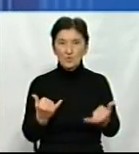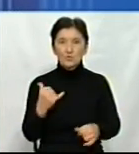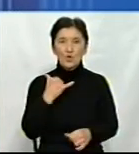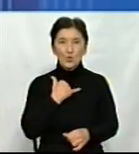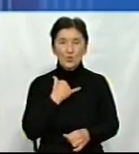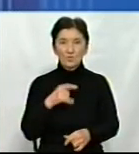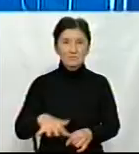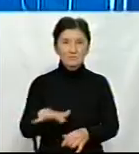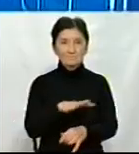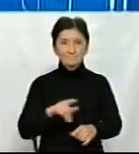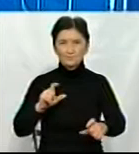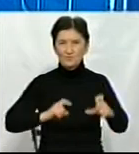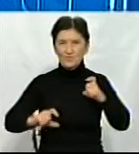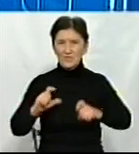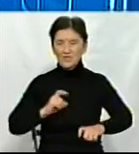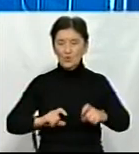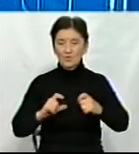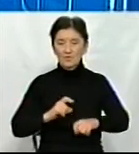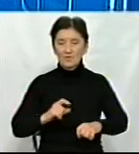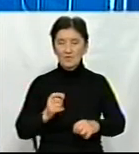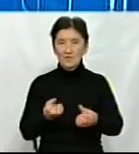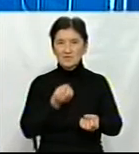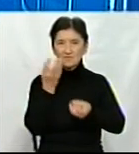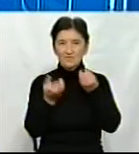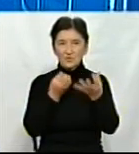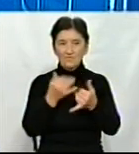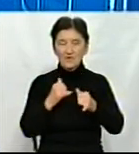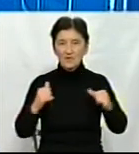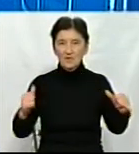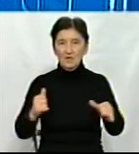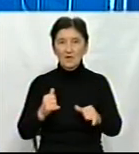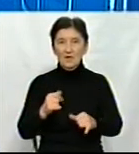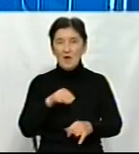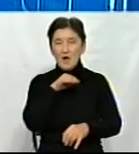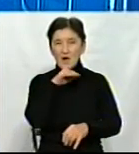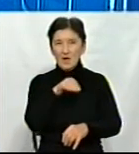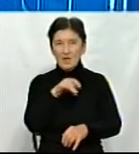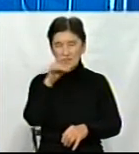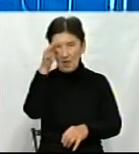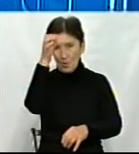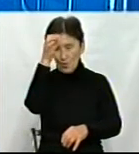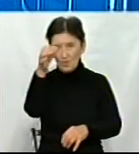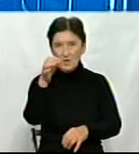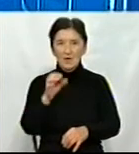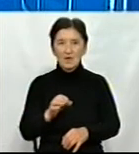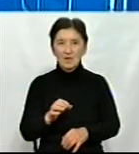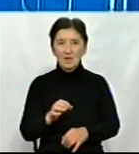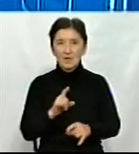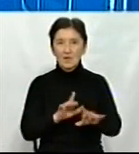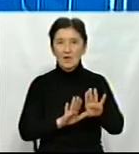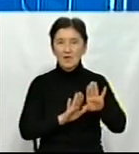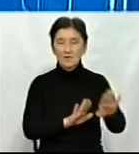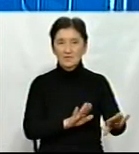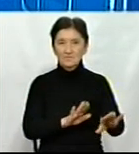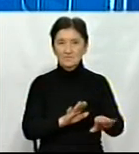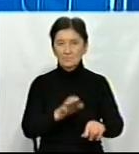директор інституту сільського господарства Степу Національної академії аграрних наук, кандидат сільського